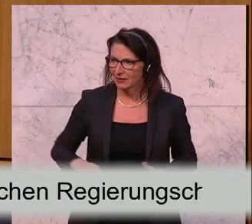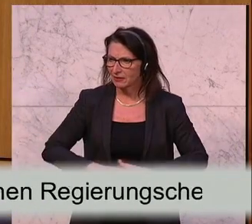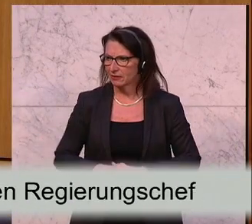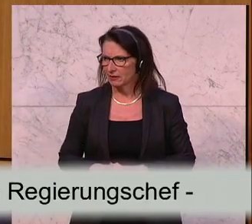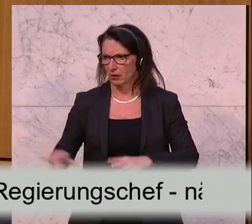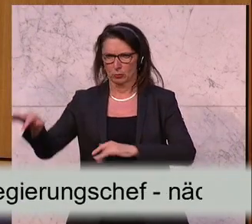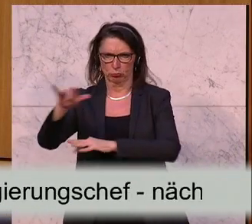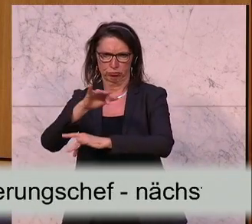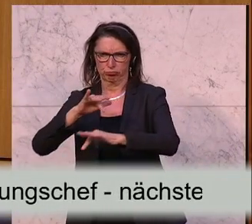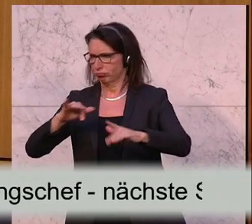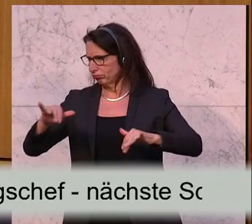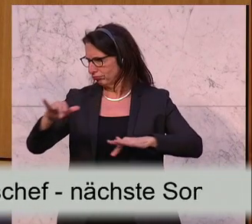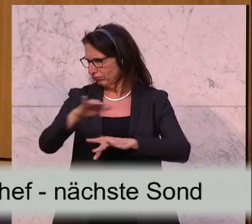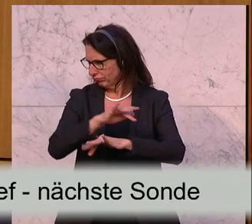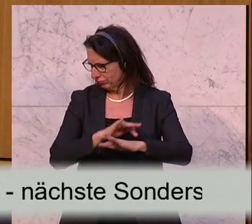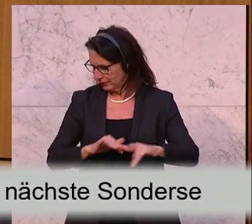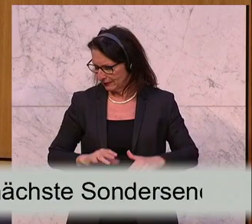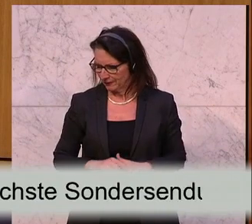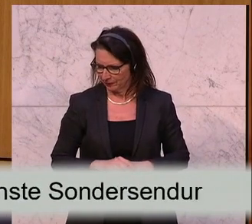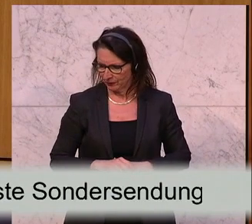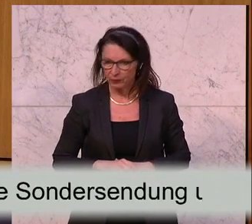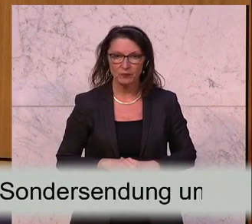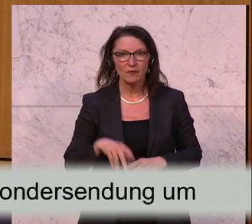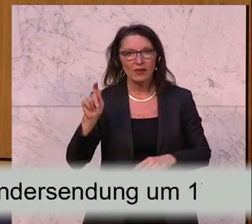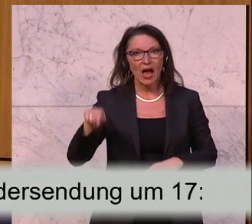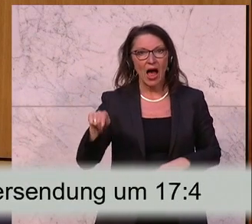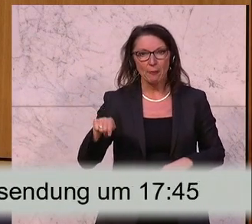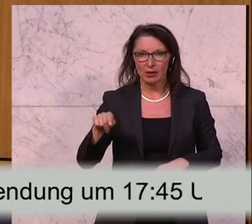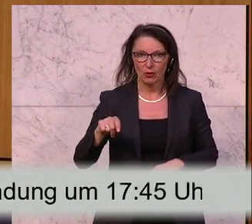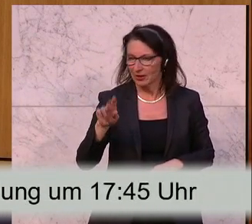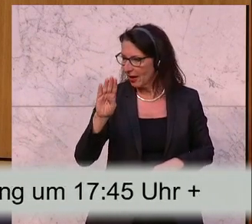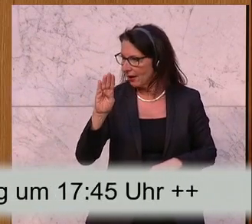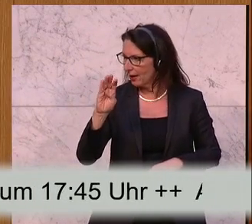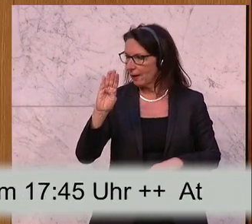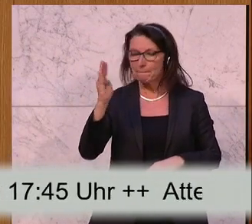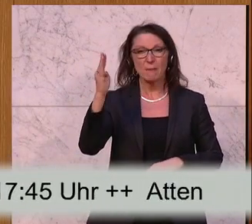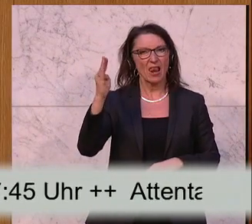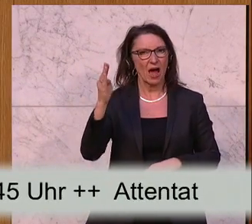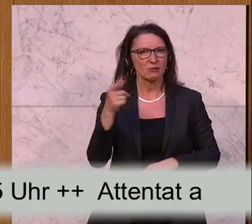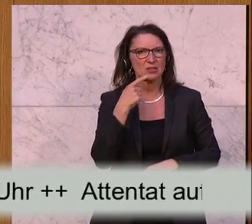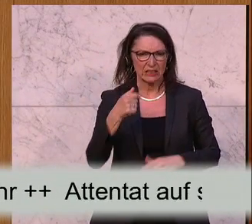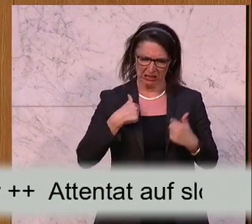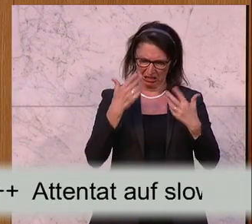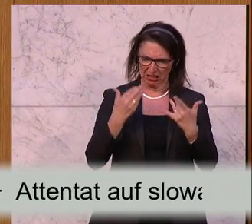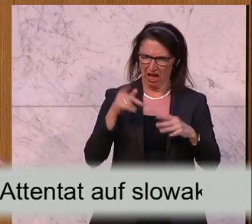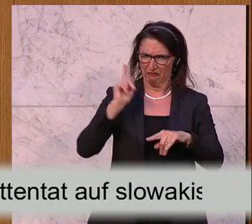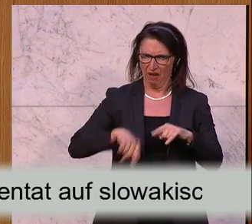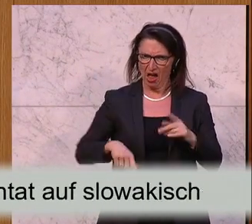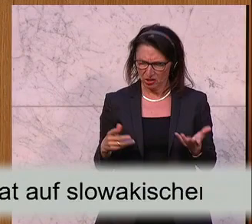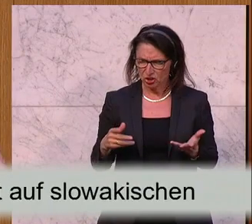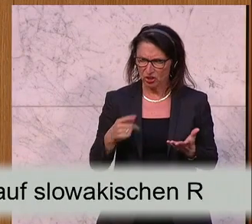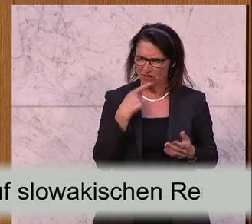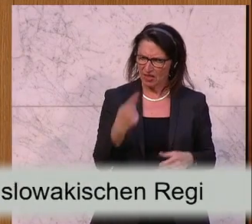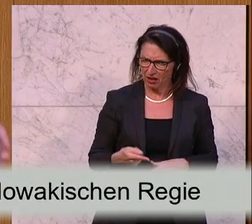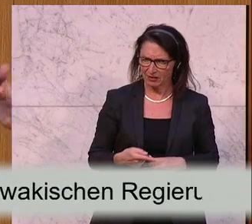Des Weiteren, der Abgeordnete Belakowitsch behauptet, ich hätte falsche Zahlen verwendet, was die